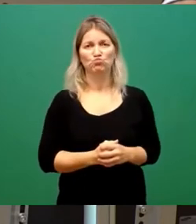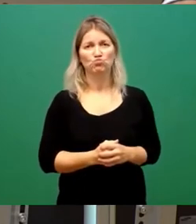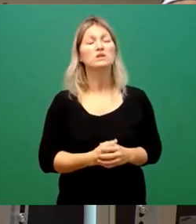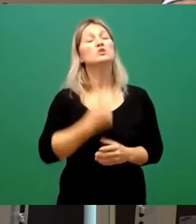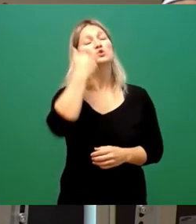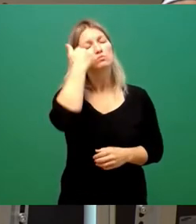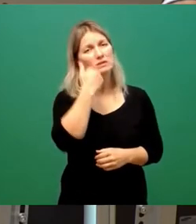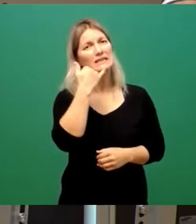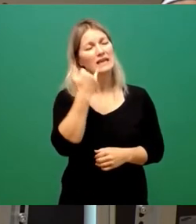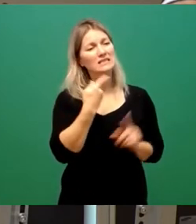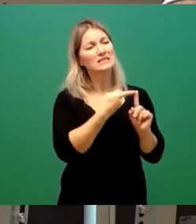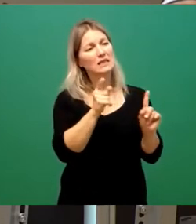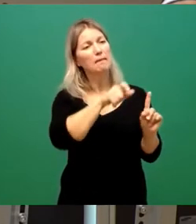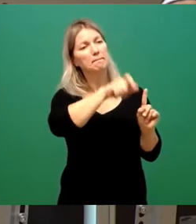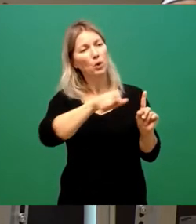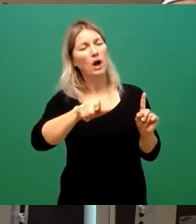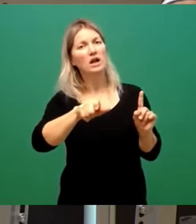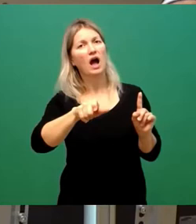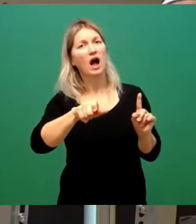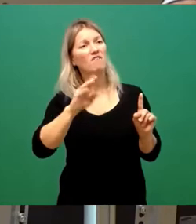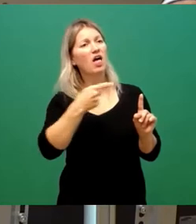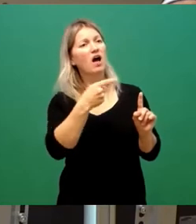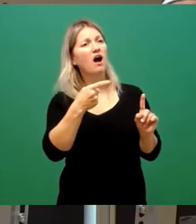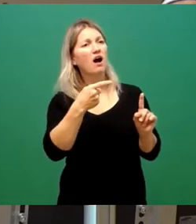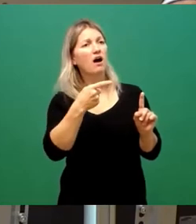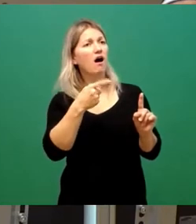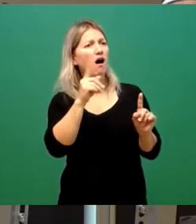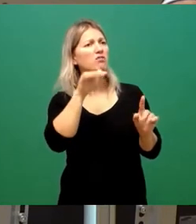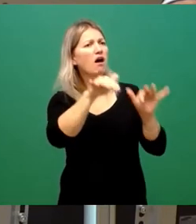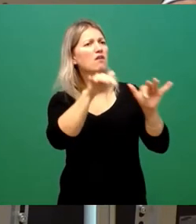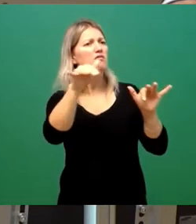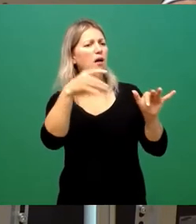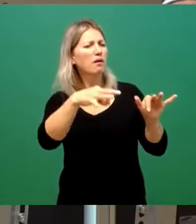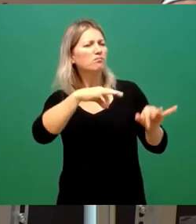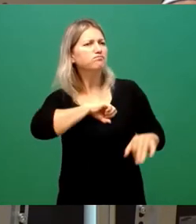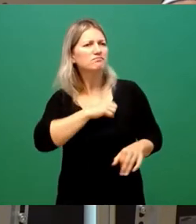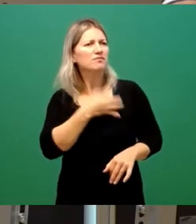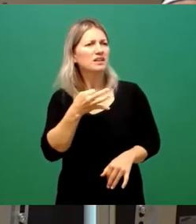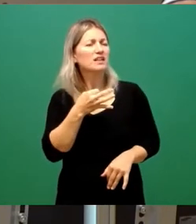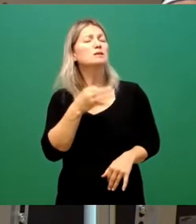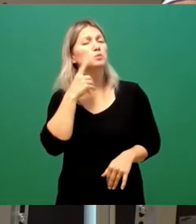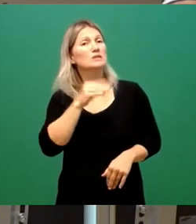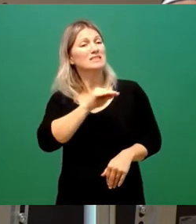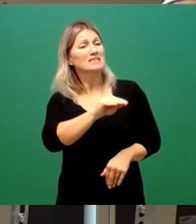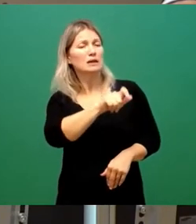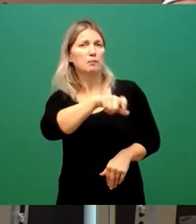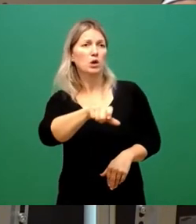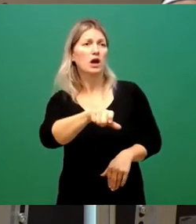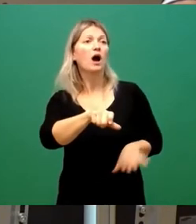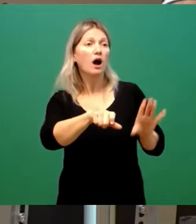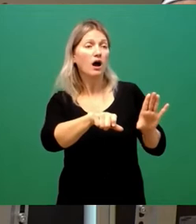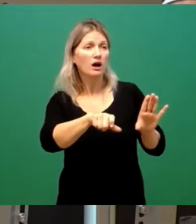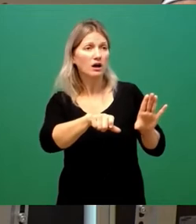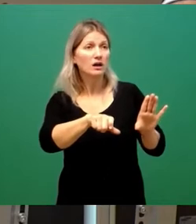Bürgerschaft und denjenigen, die nicht davon profitieren können, auch mal ein Zeichen zu geben, Moment mal, an der Stelle beschränken wir uns.